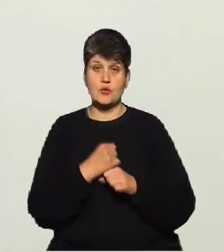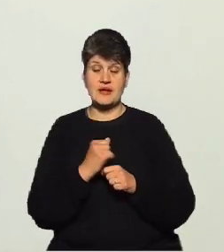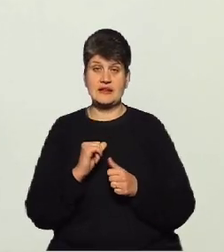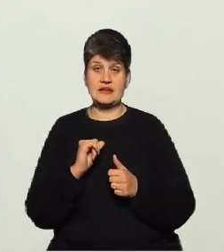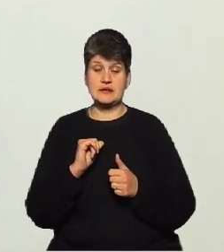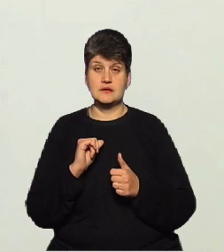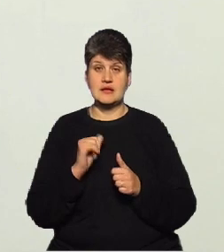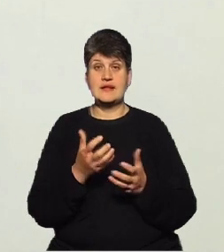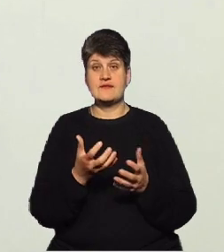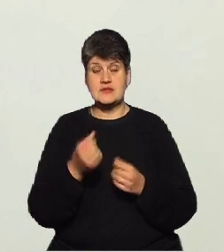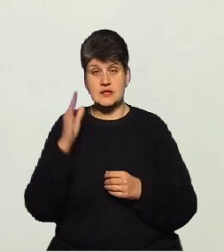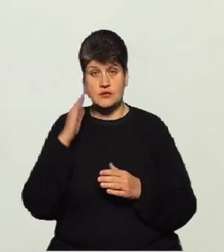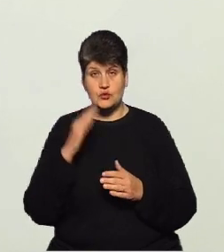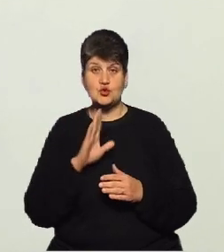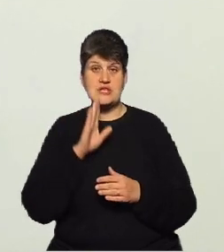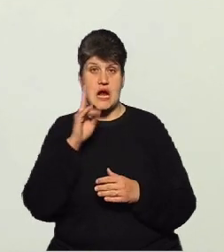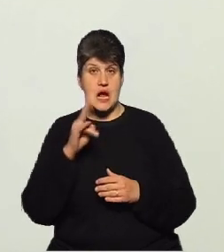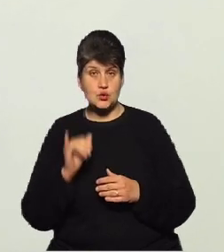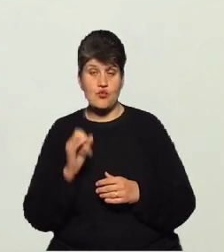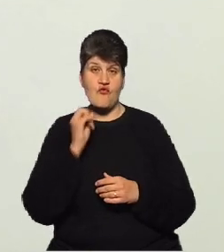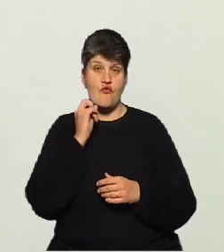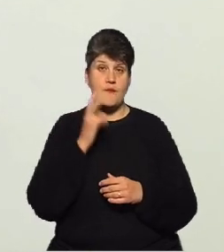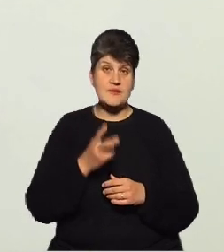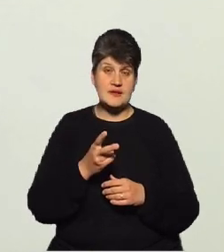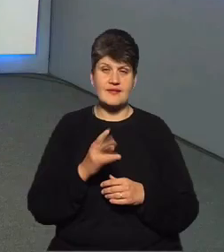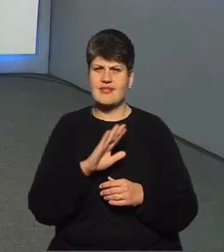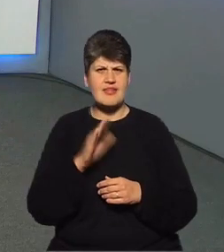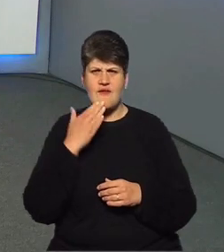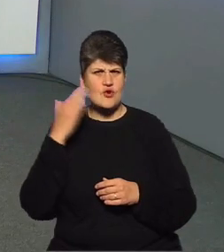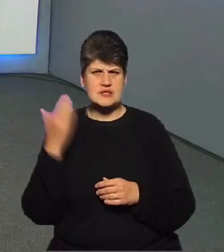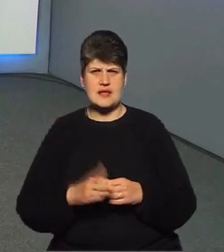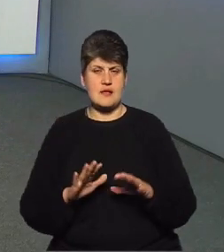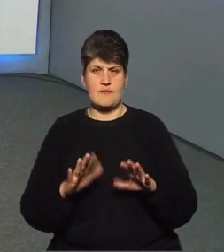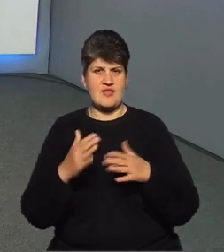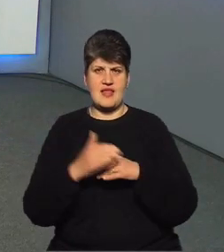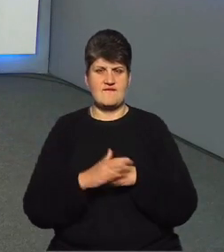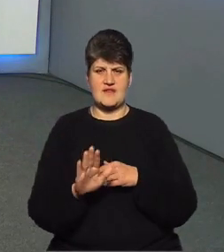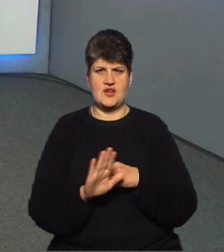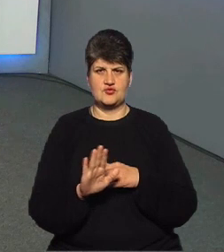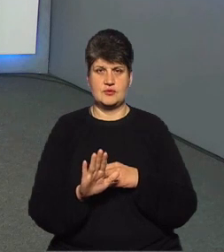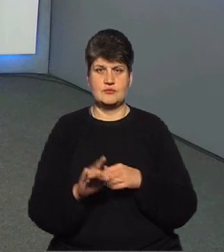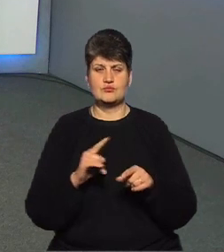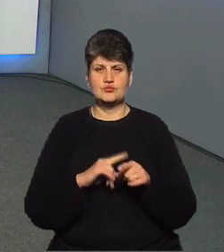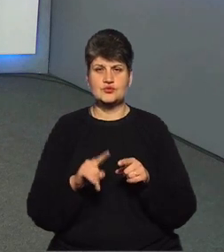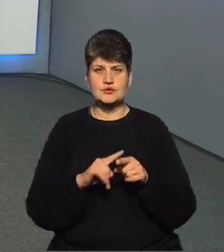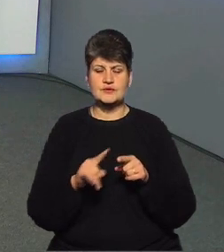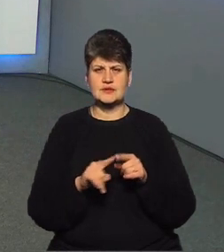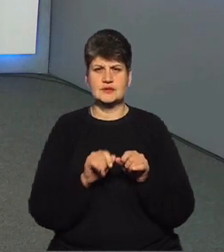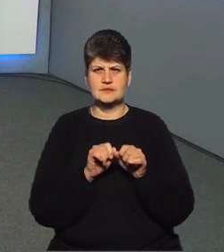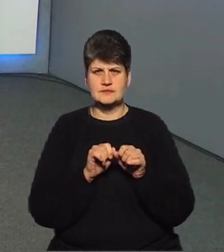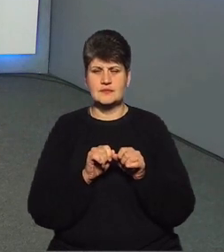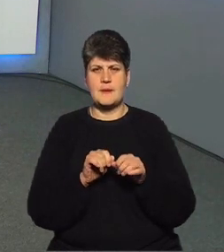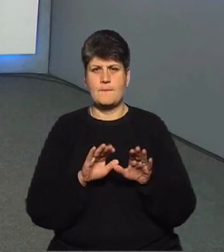набирати воду, наприклад, зранку, в обід, не в останній момент, не в вечір. Тому що, як правильно, інтенсивний водорозбір починається десь після